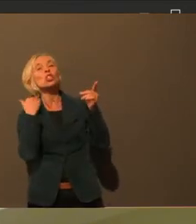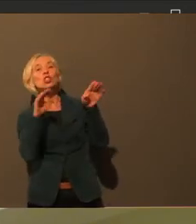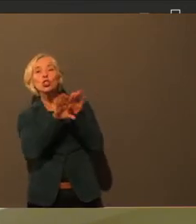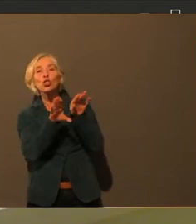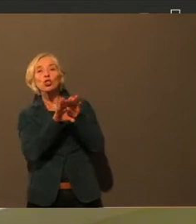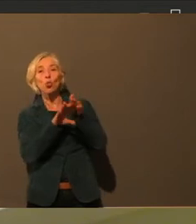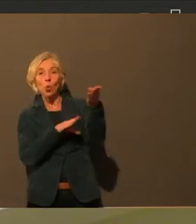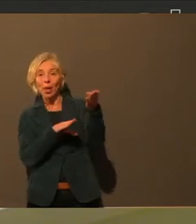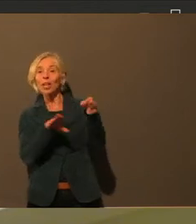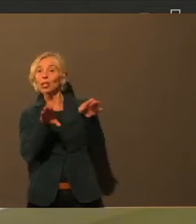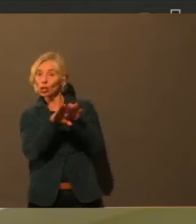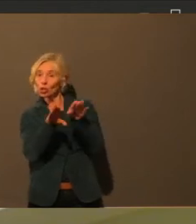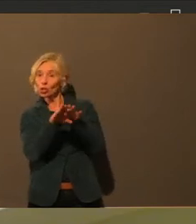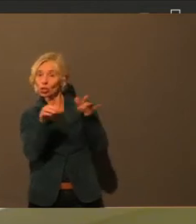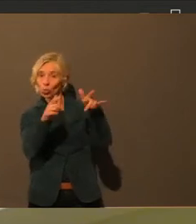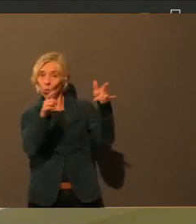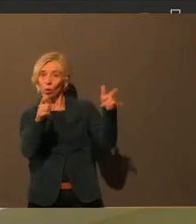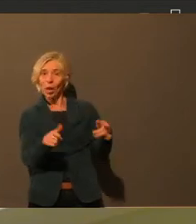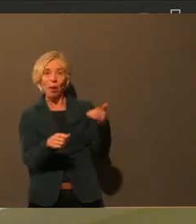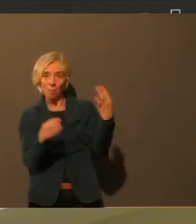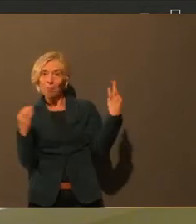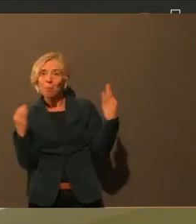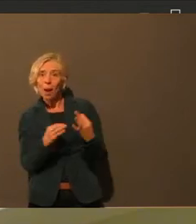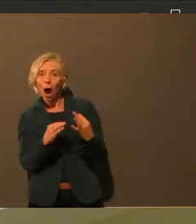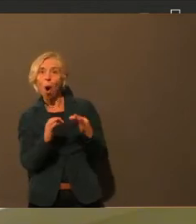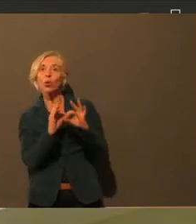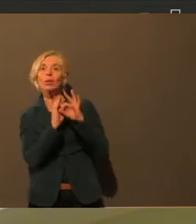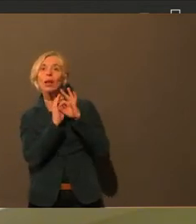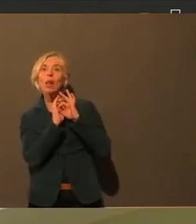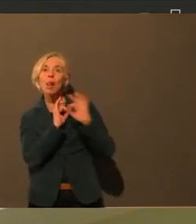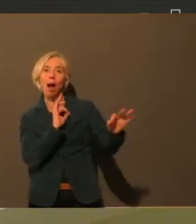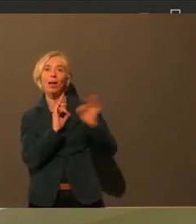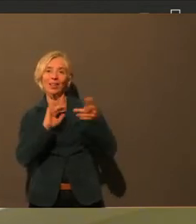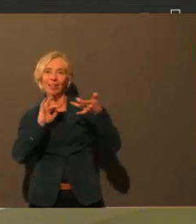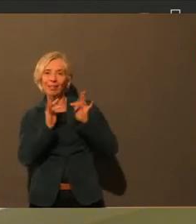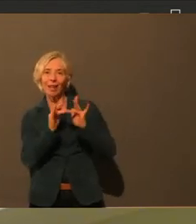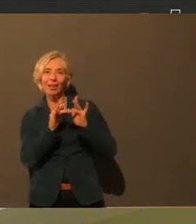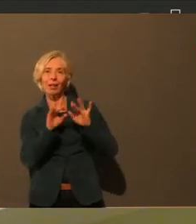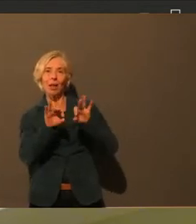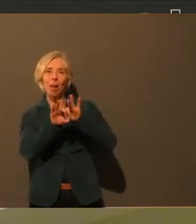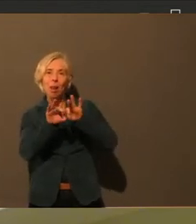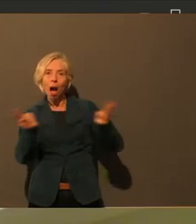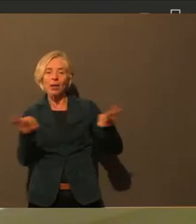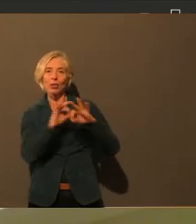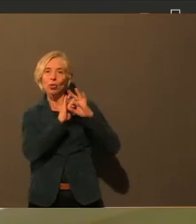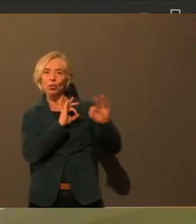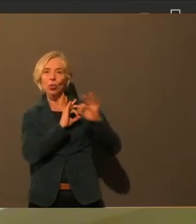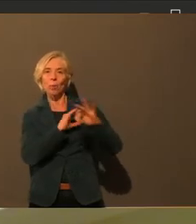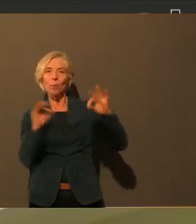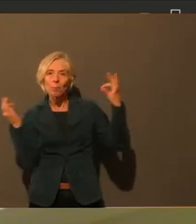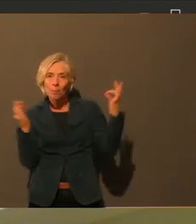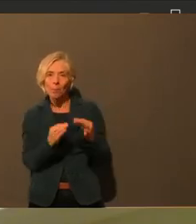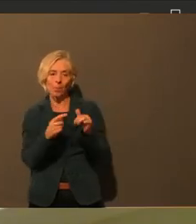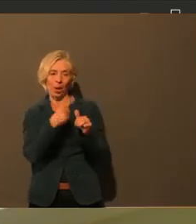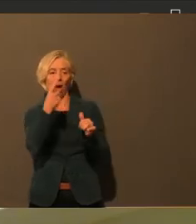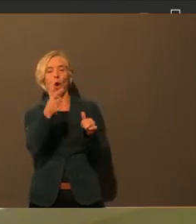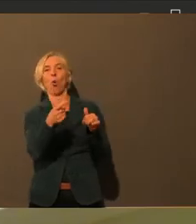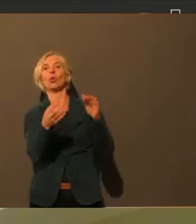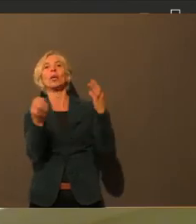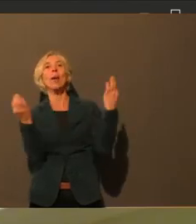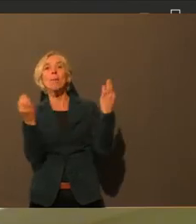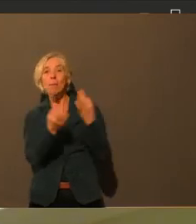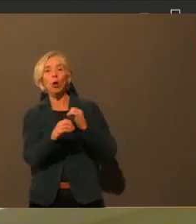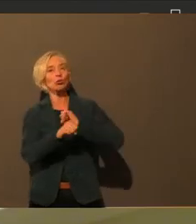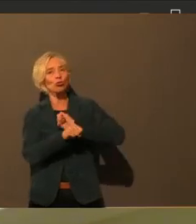entsprechenden Leitungen, die entsprechenden Bandbreiten, damit man sich eben zuschalten kann, so wie meine Tochter eben auch an der